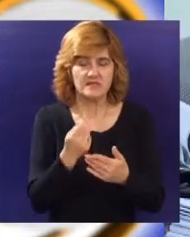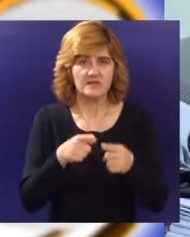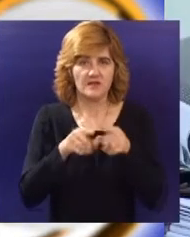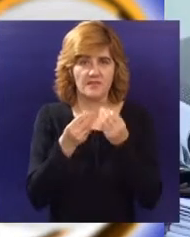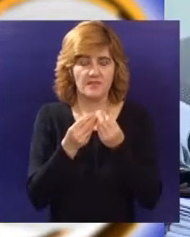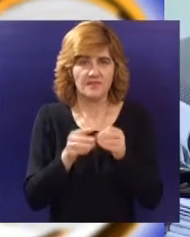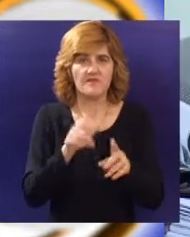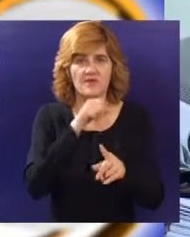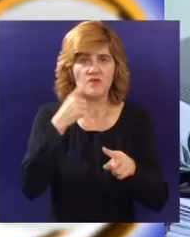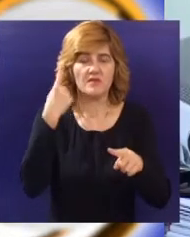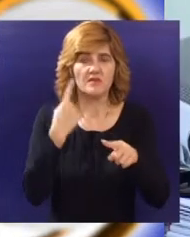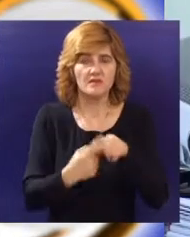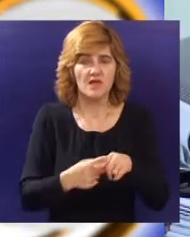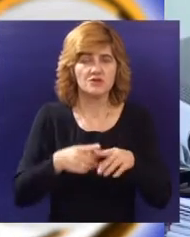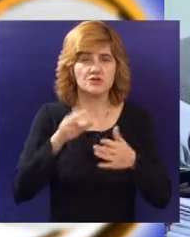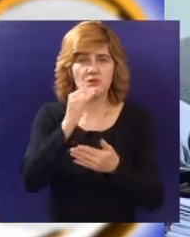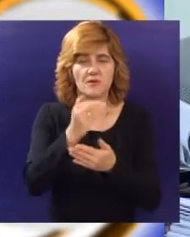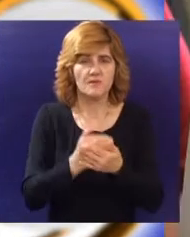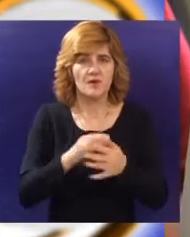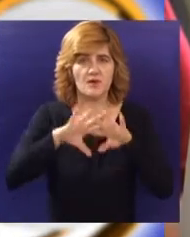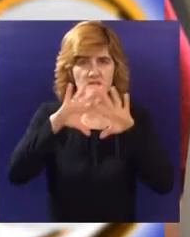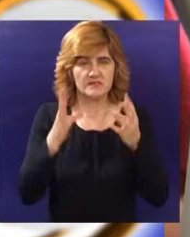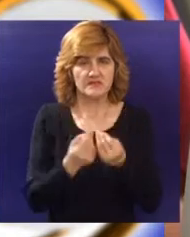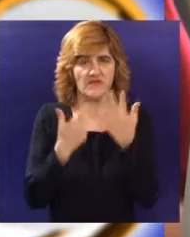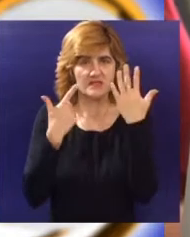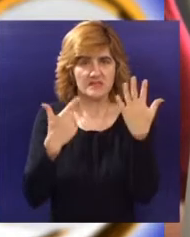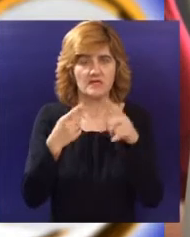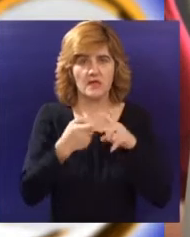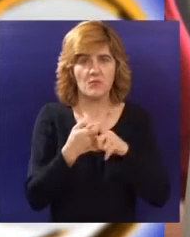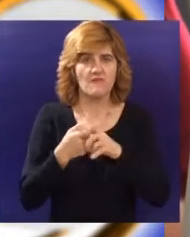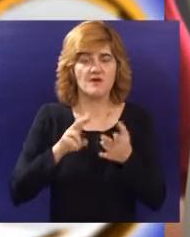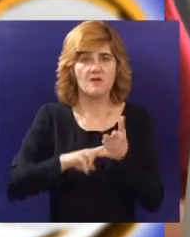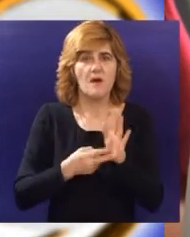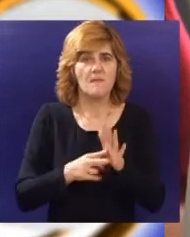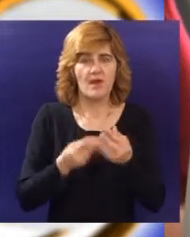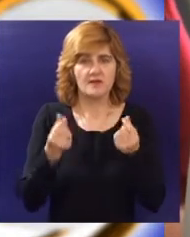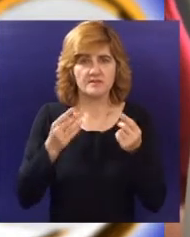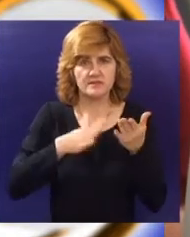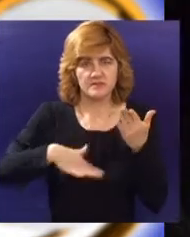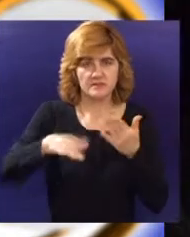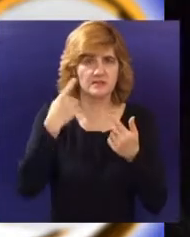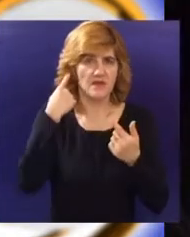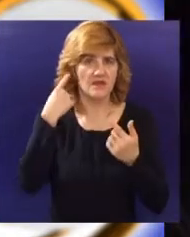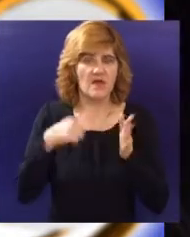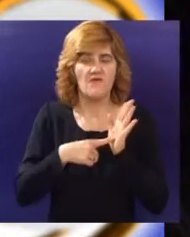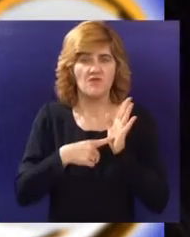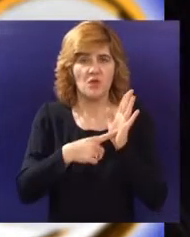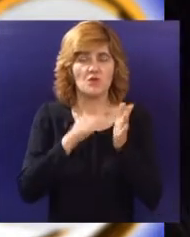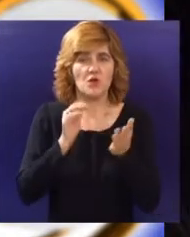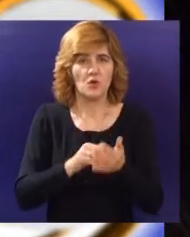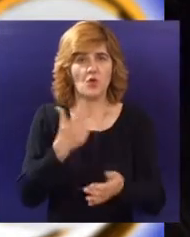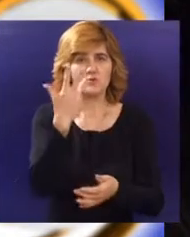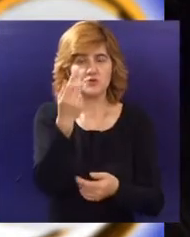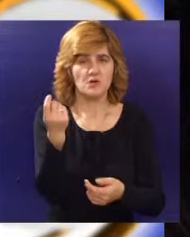toga 13 planova detajne regulacije i 7 planova iz kategorije uređenja prostora. U proceduri javnog uvida su još 4